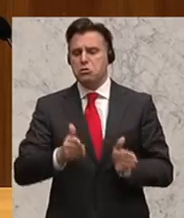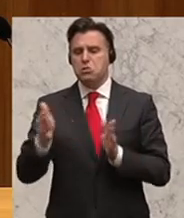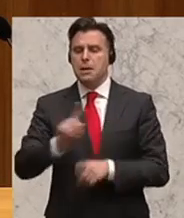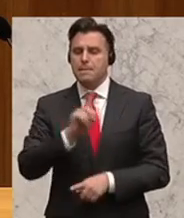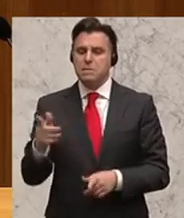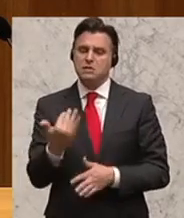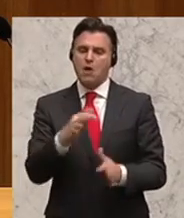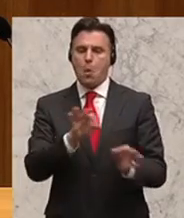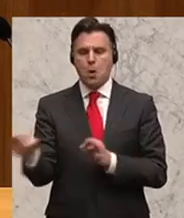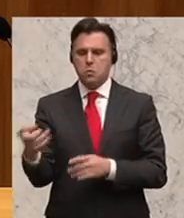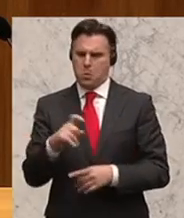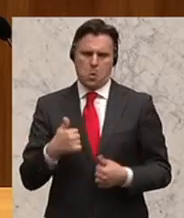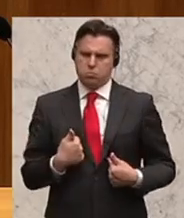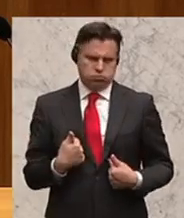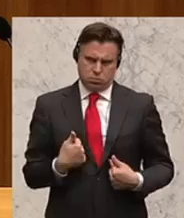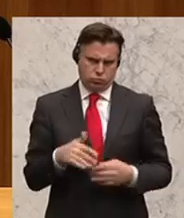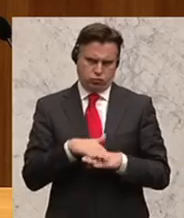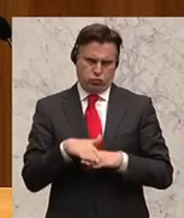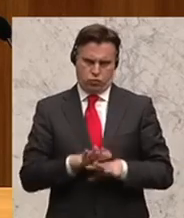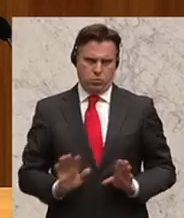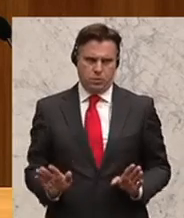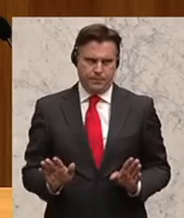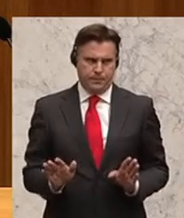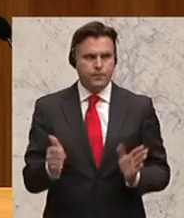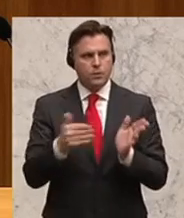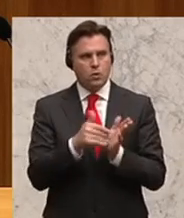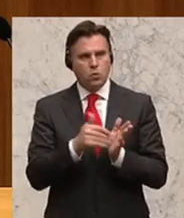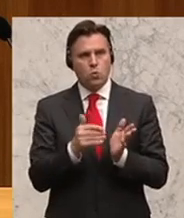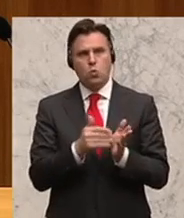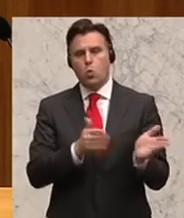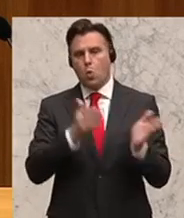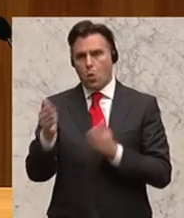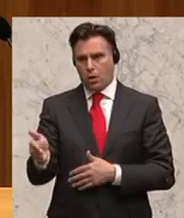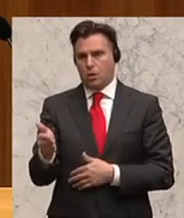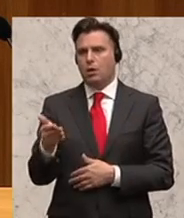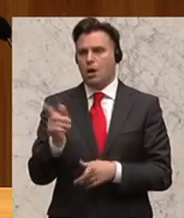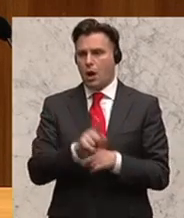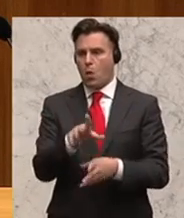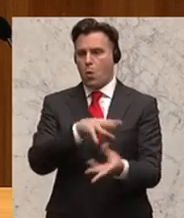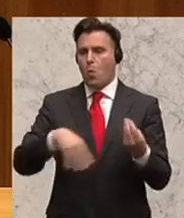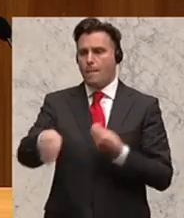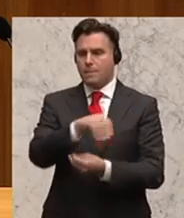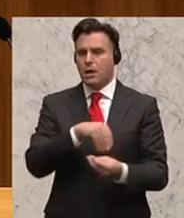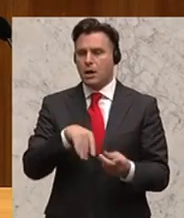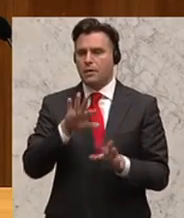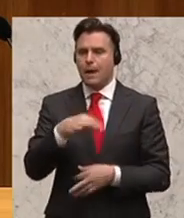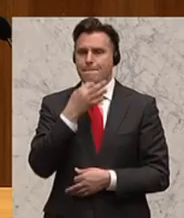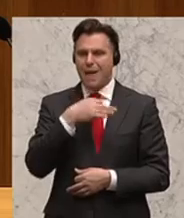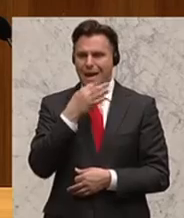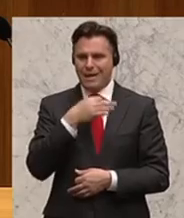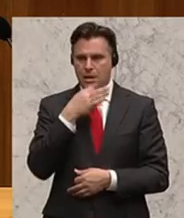leider nicht. So, und nun einen Punkt, den ich noch kurz ansprechen möchte. Das ist der Umgang mit Blei.